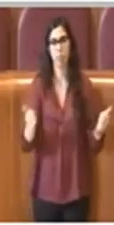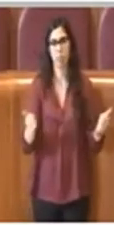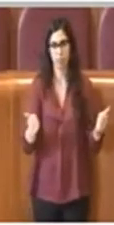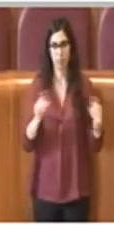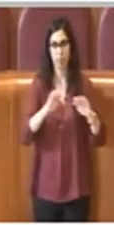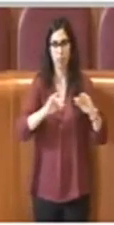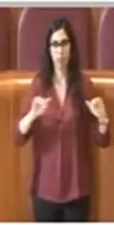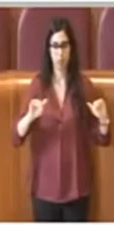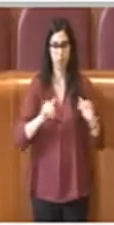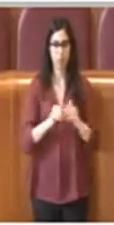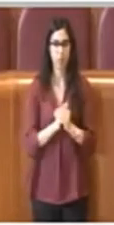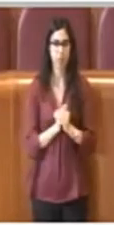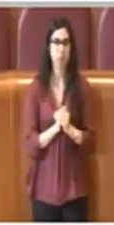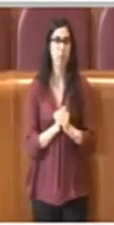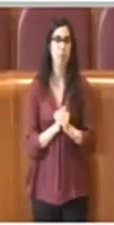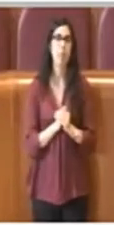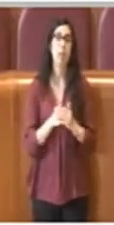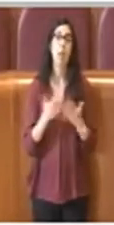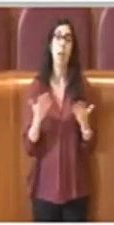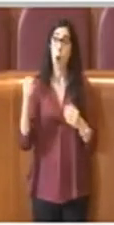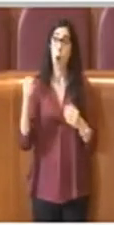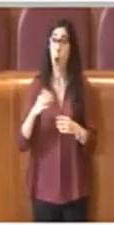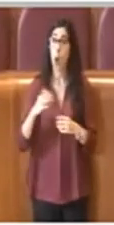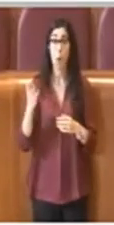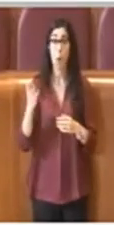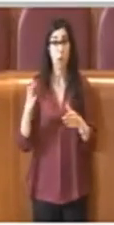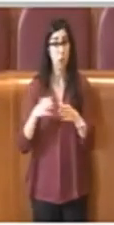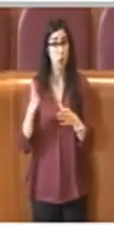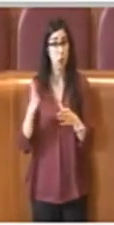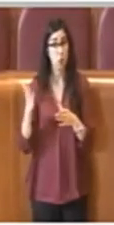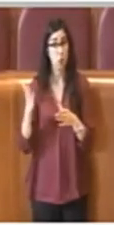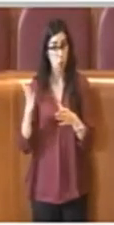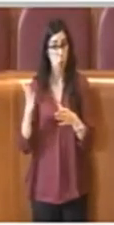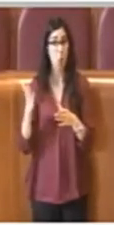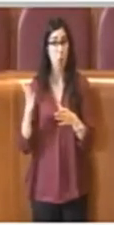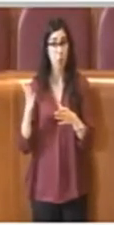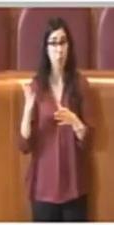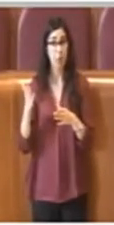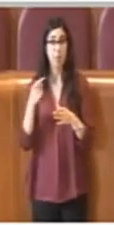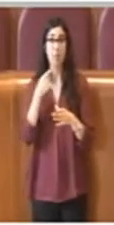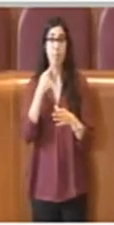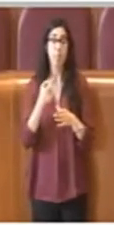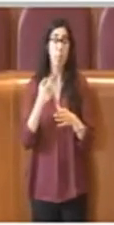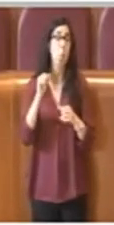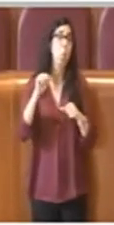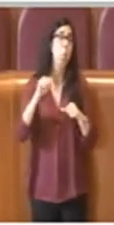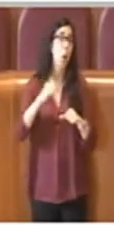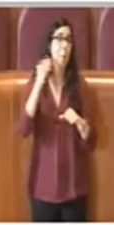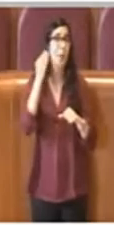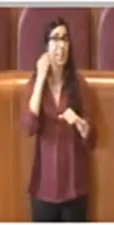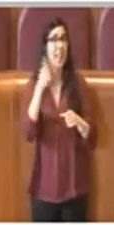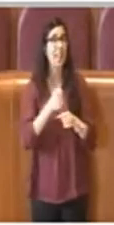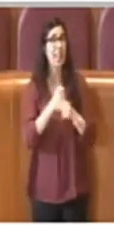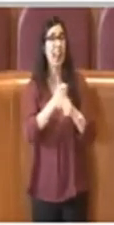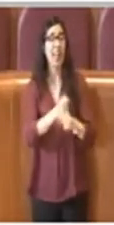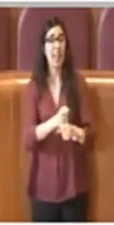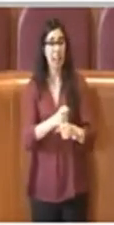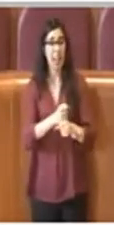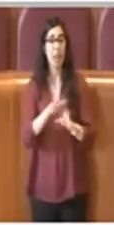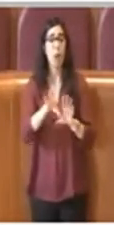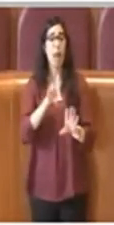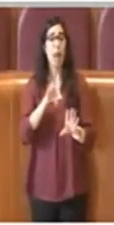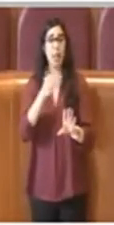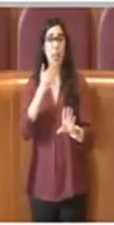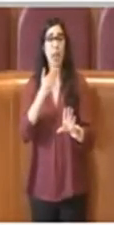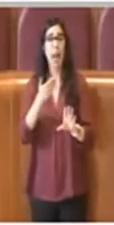cittadina. Le opposizioni hanno paventato l'ipotesi di un delegato eletto dalla Commissione Politiche